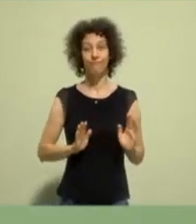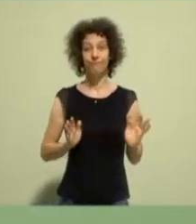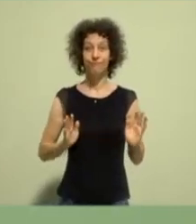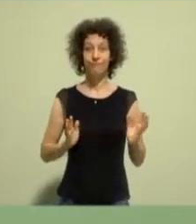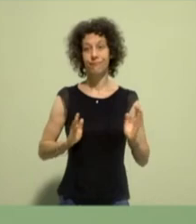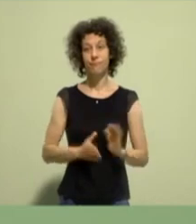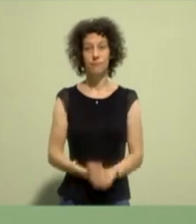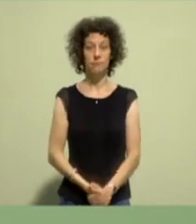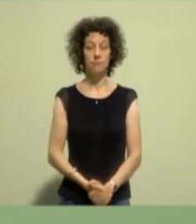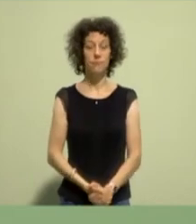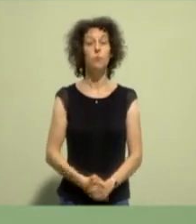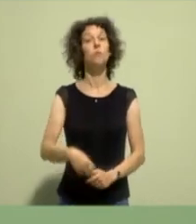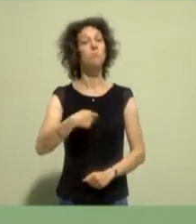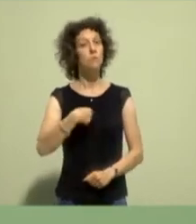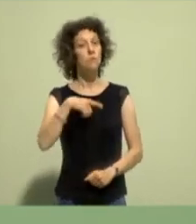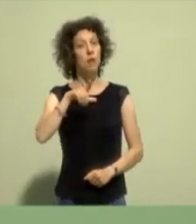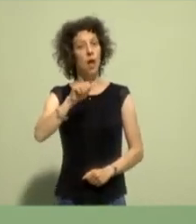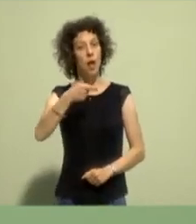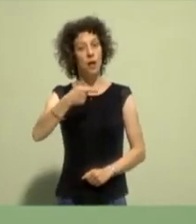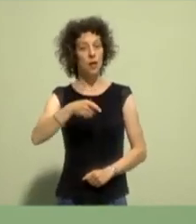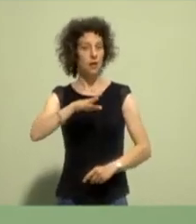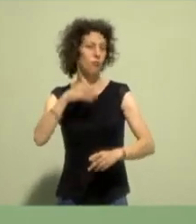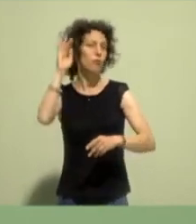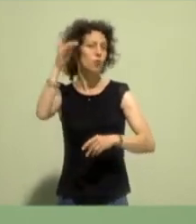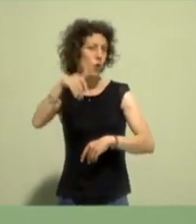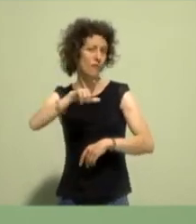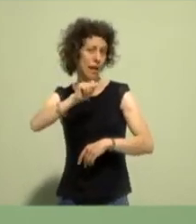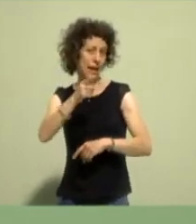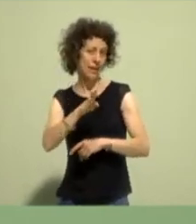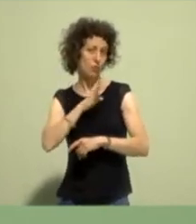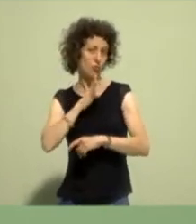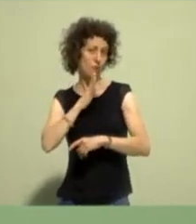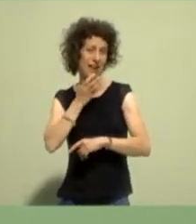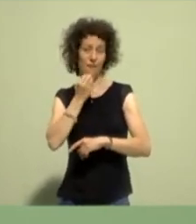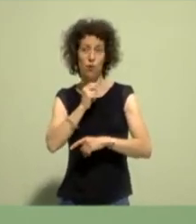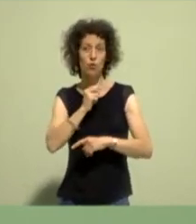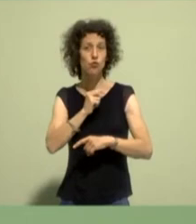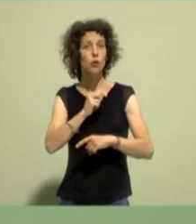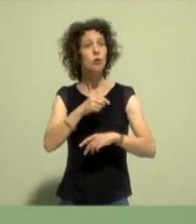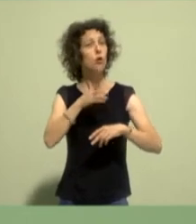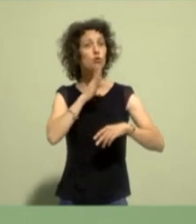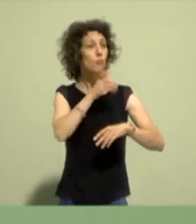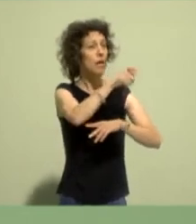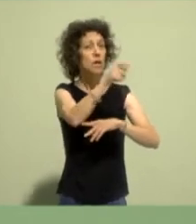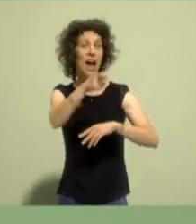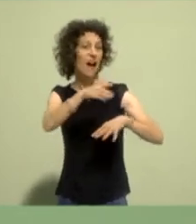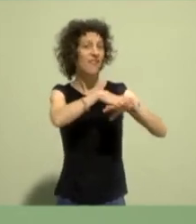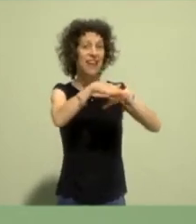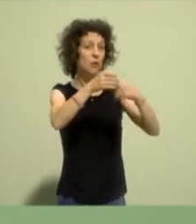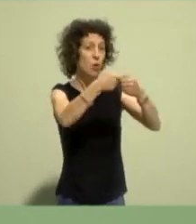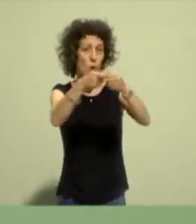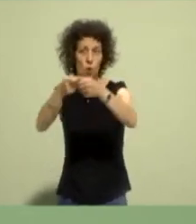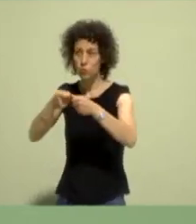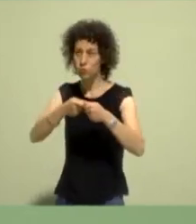Als LAG-Sprecher möchte ich die Vernetzung der LAG-SprecherInnen noch weiter fördern und dadurch Beteiligung